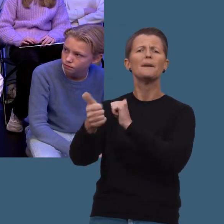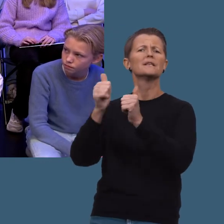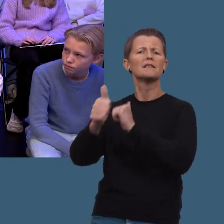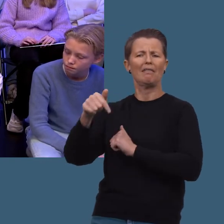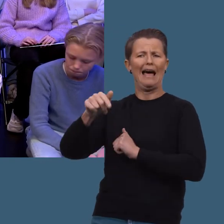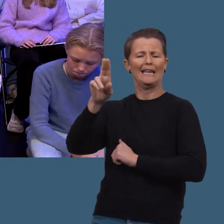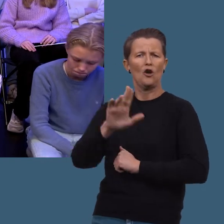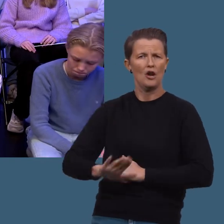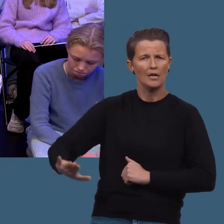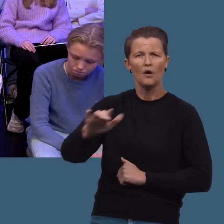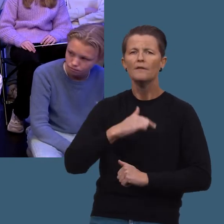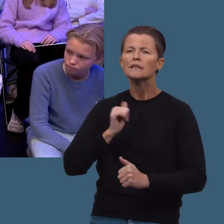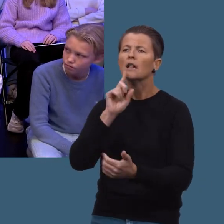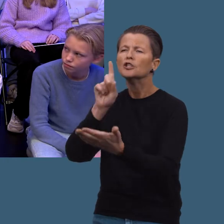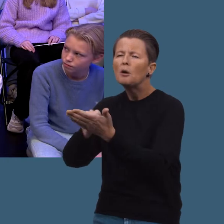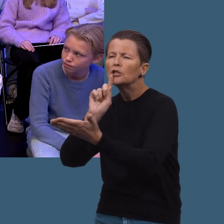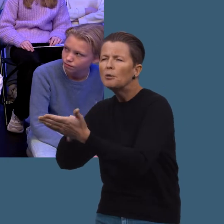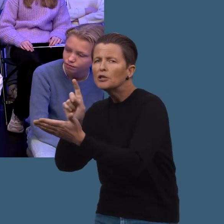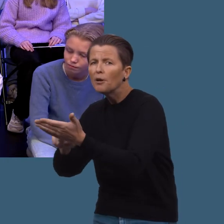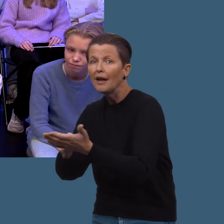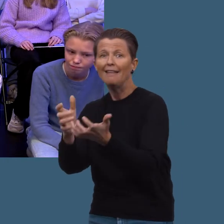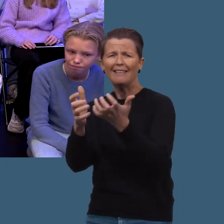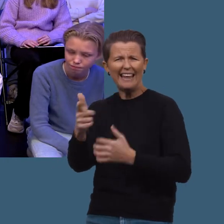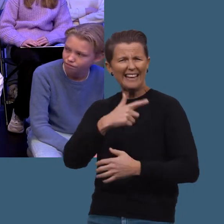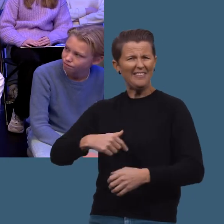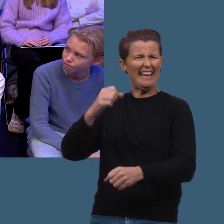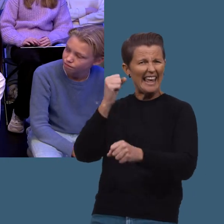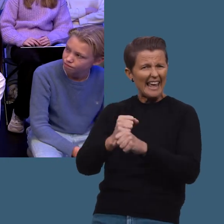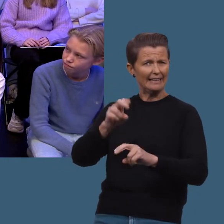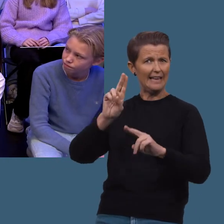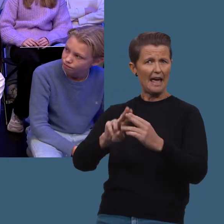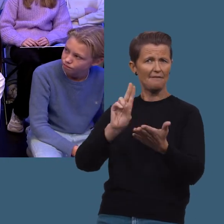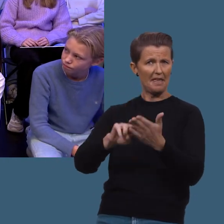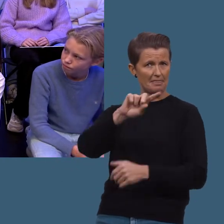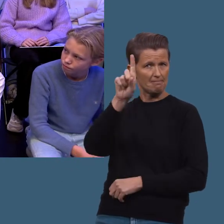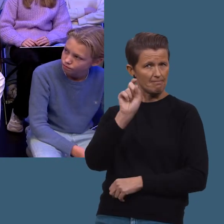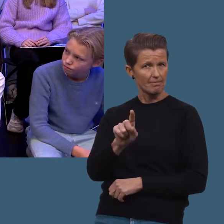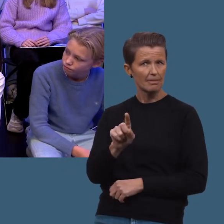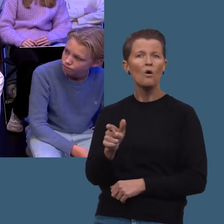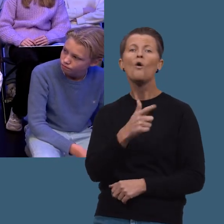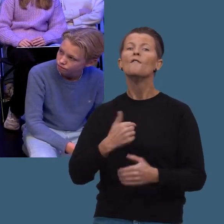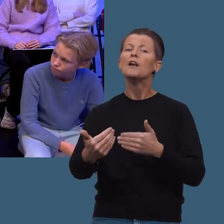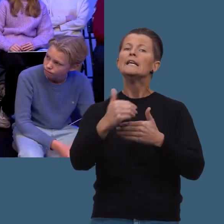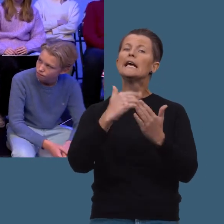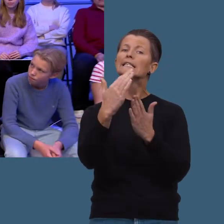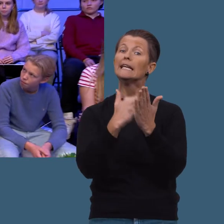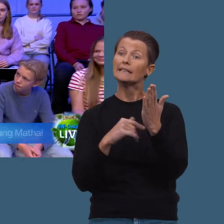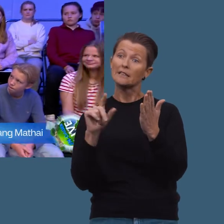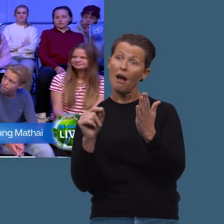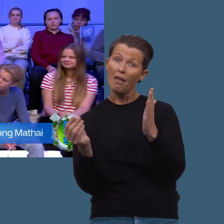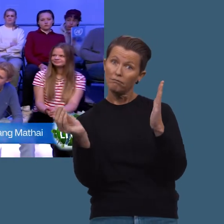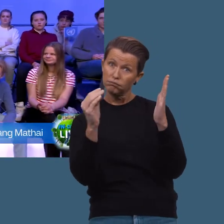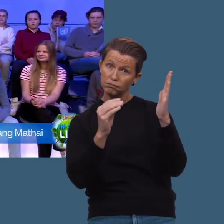representant i Norge. Når vi stiller spørsmålet, trenger vi egentlig FN-menn? Gjestelisten vår, Sjana,